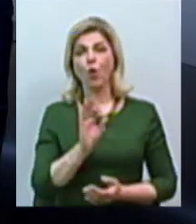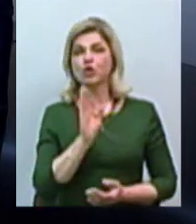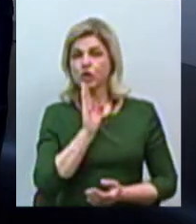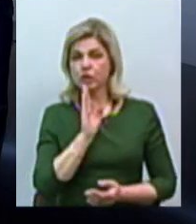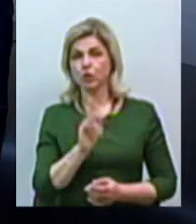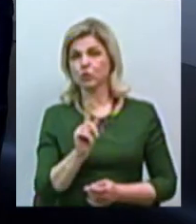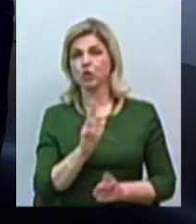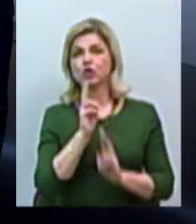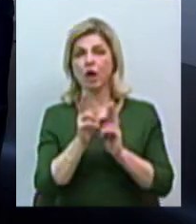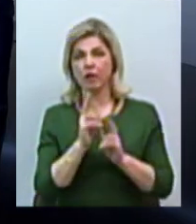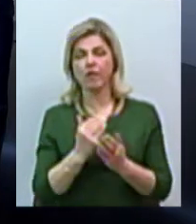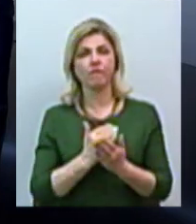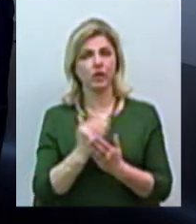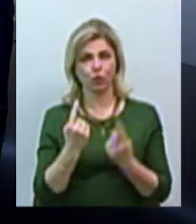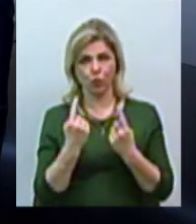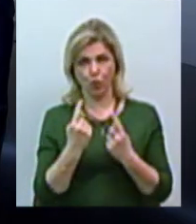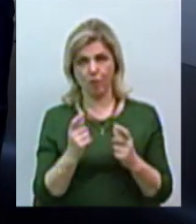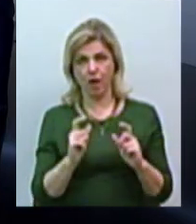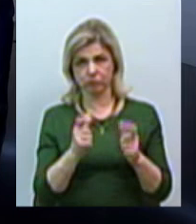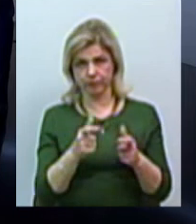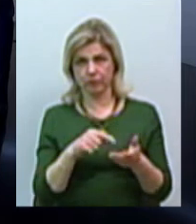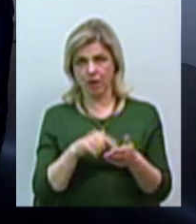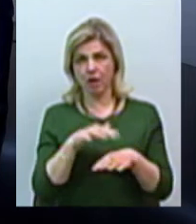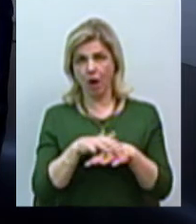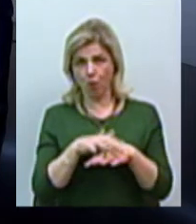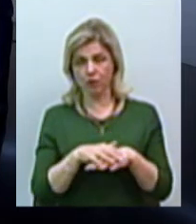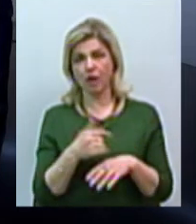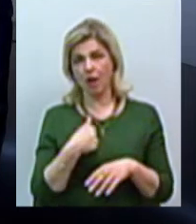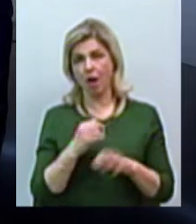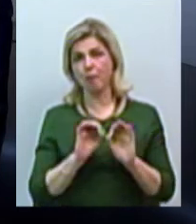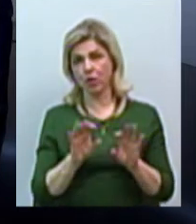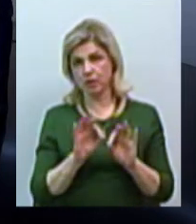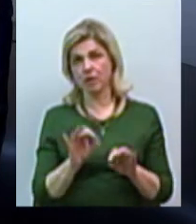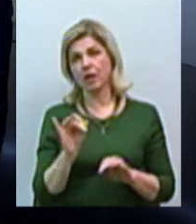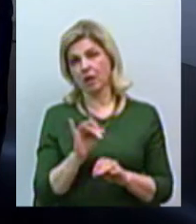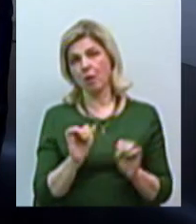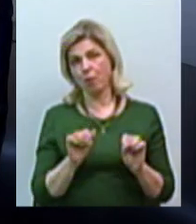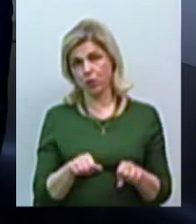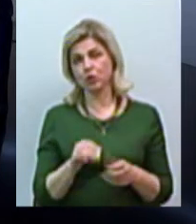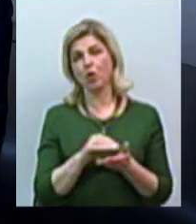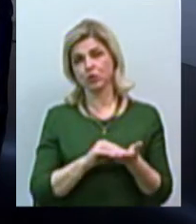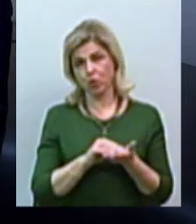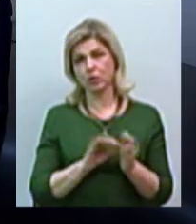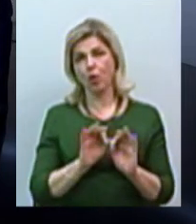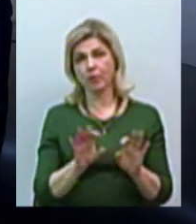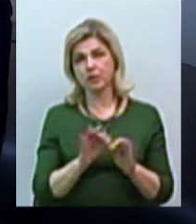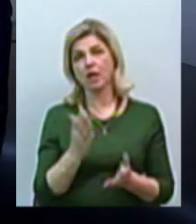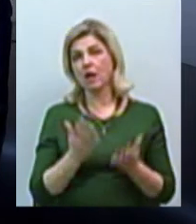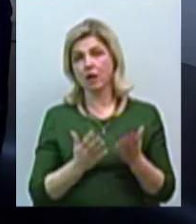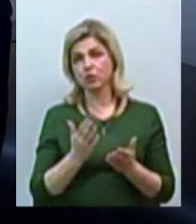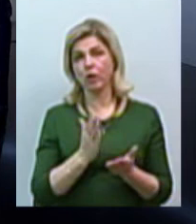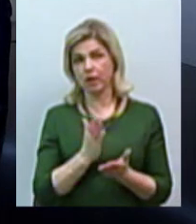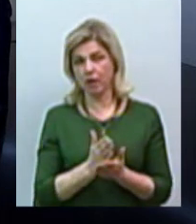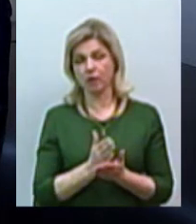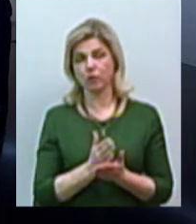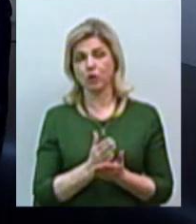скаржилася на великі рахунки. Ну, по-перше, я пояснював, і знову ж таки, можу ще раз пояснити, якщо є